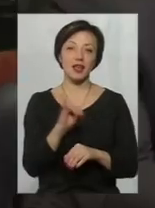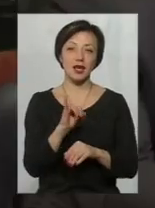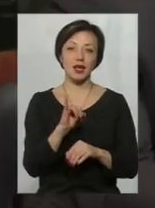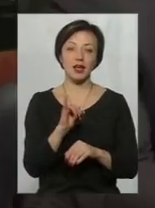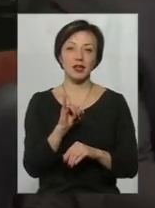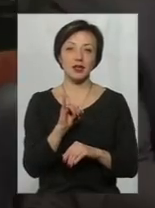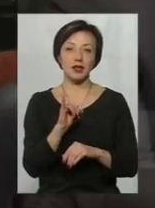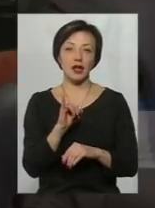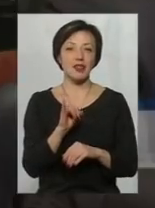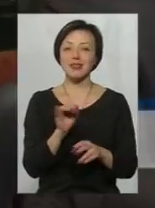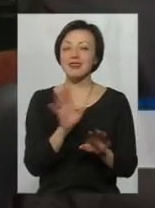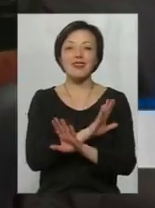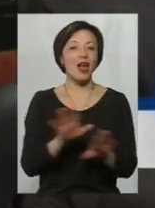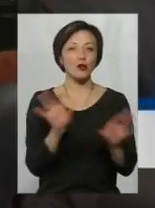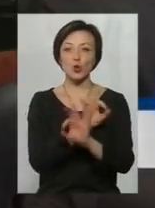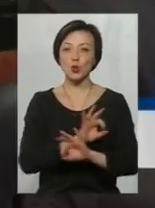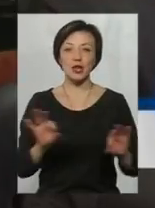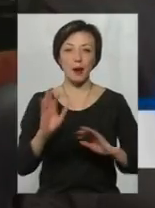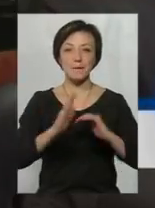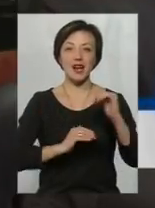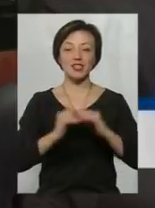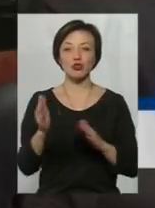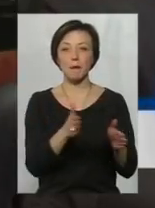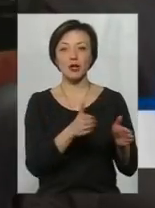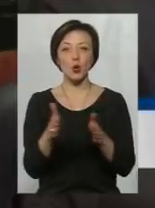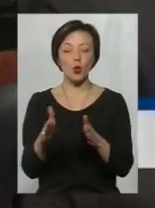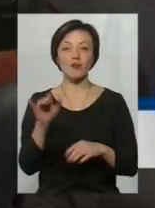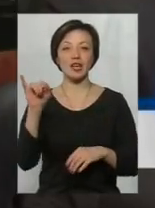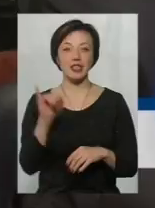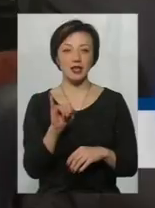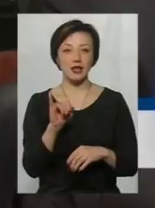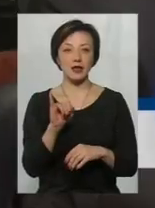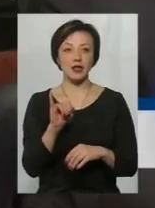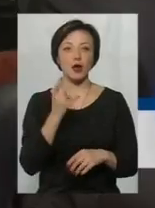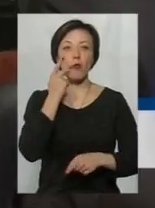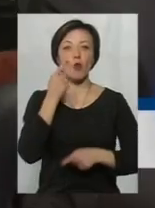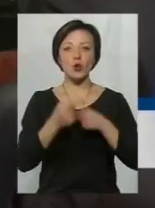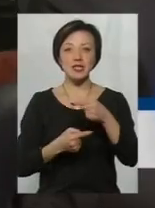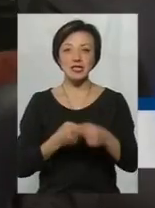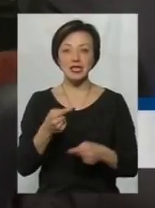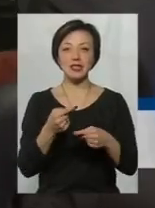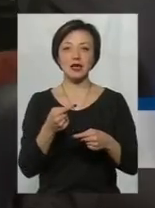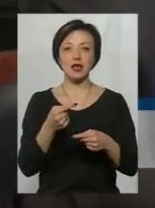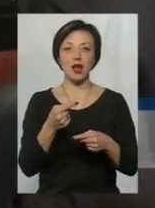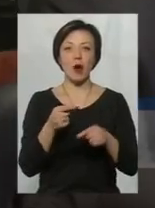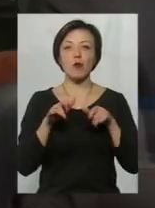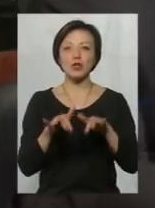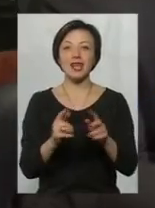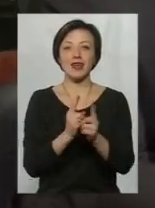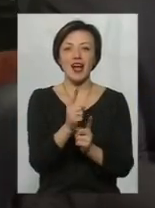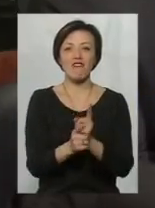недосконалість практичної підготовки, і постійний перманентний процес